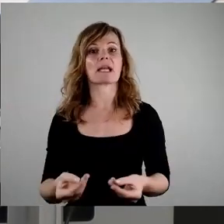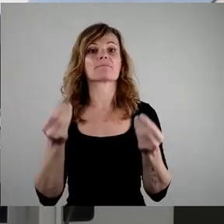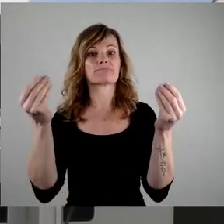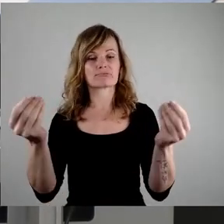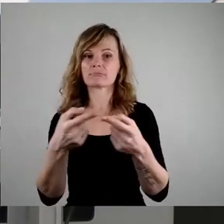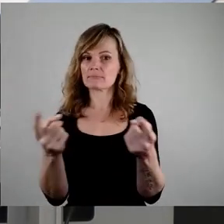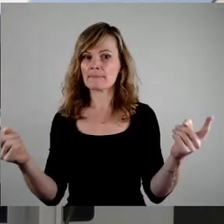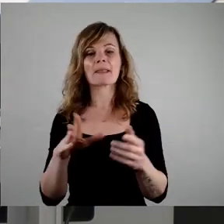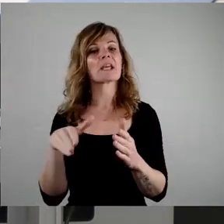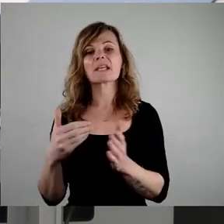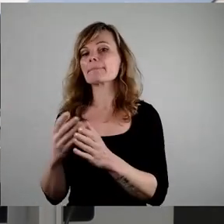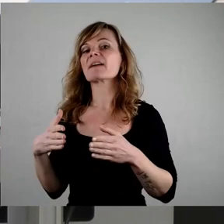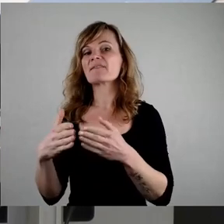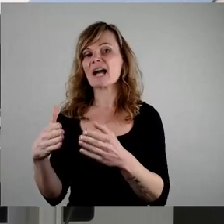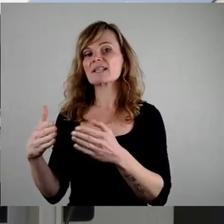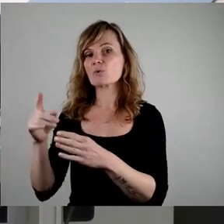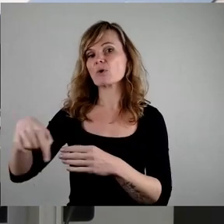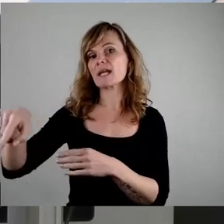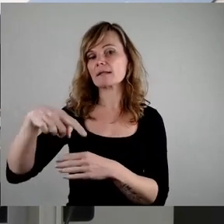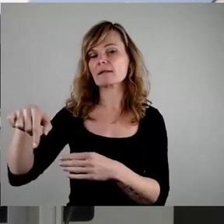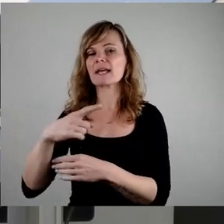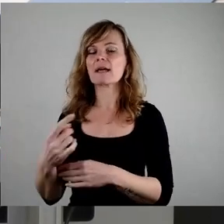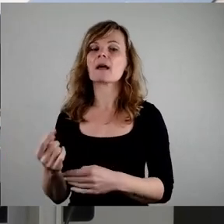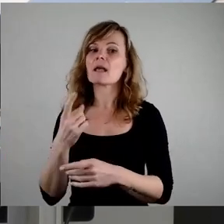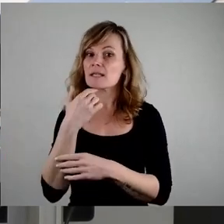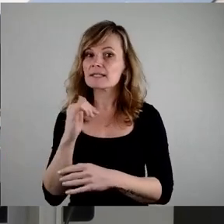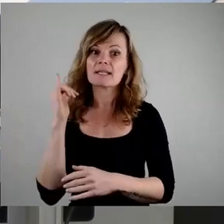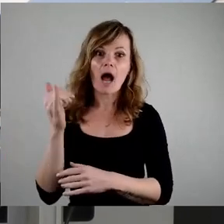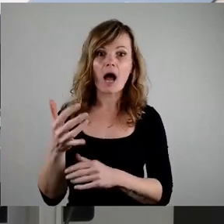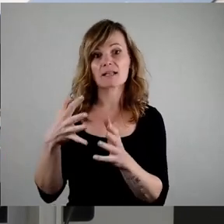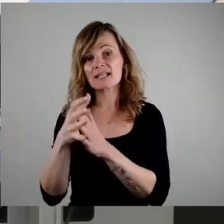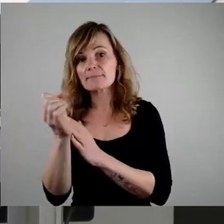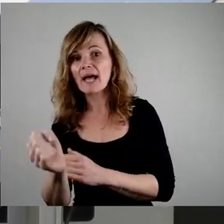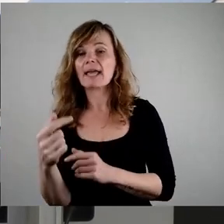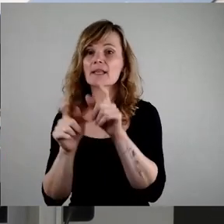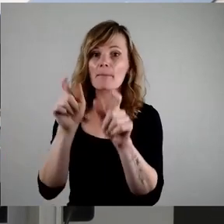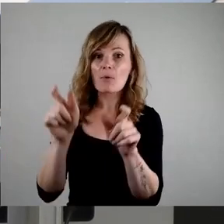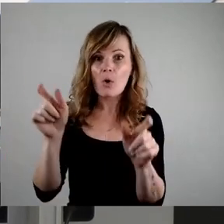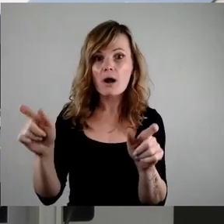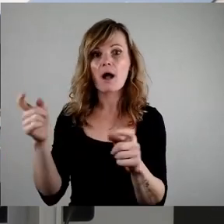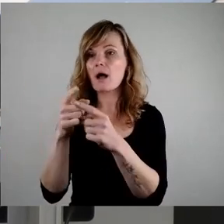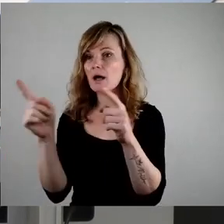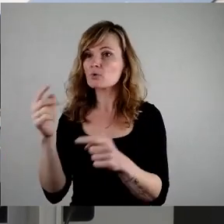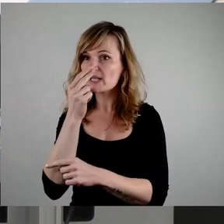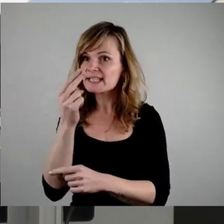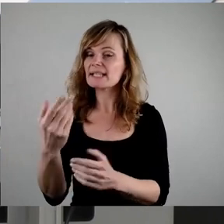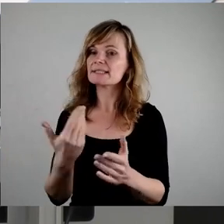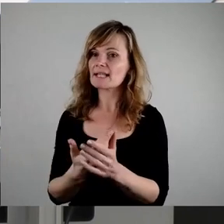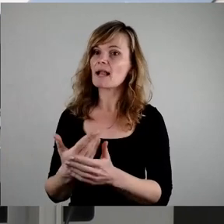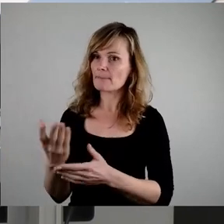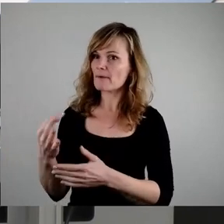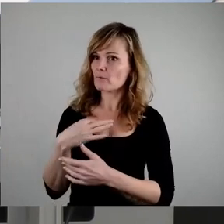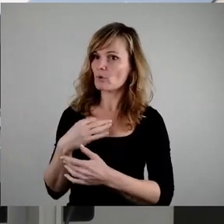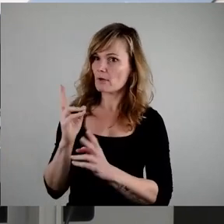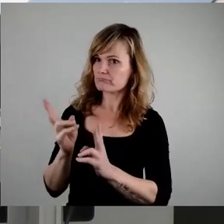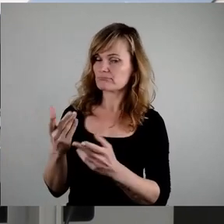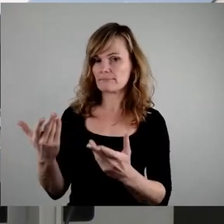Fraktionen, die sind ja sehr für transparent und sollten das ja nur begrüßen. Punkt 3 sollte die frühzeitige